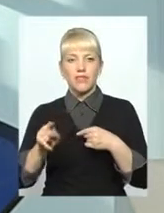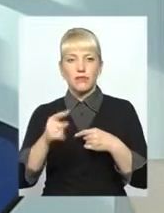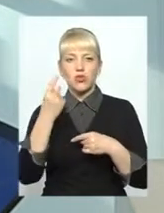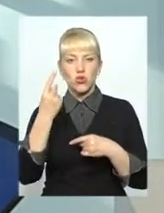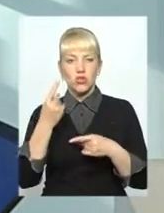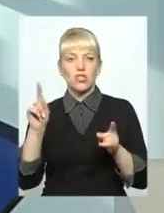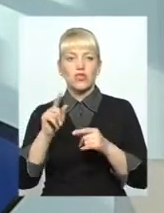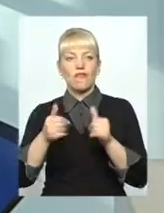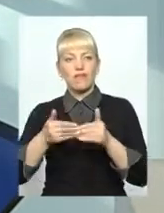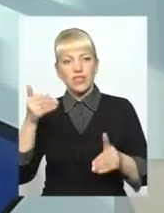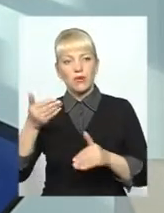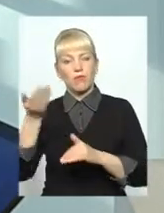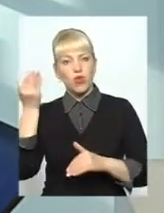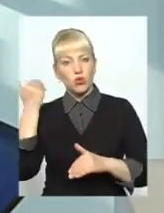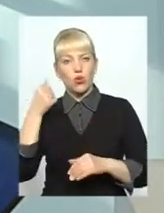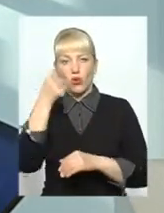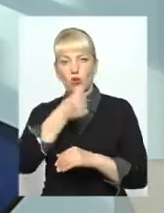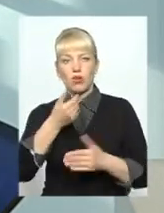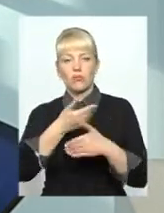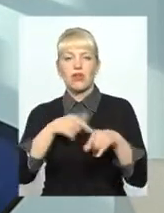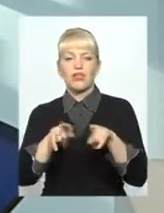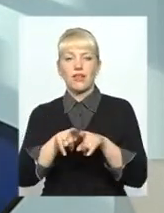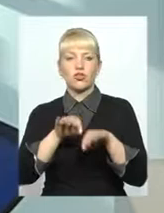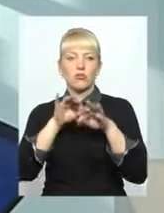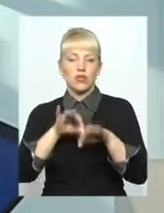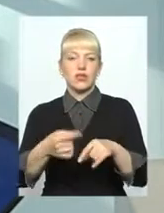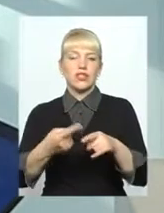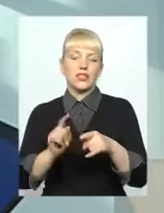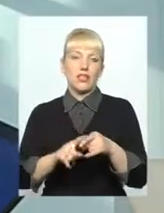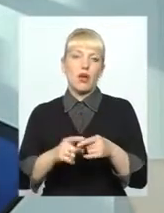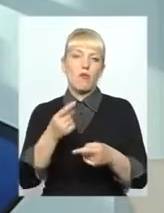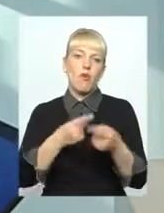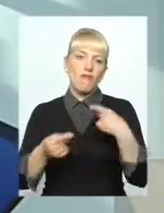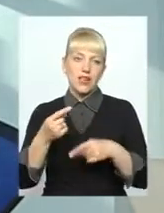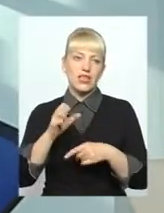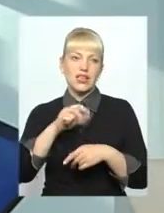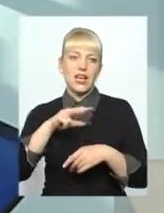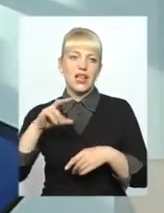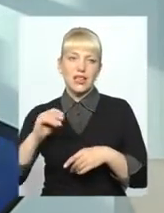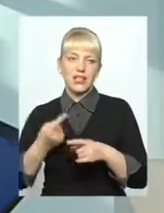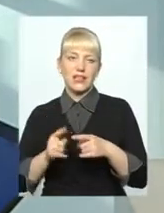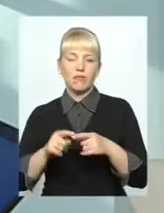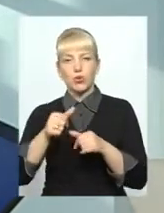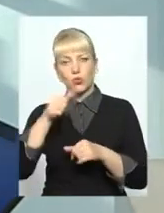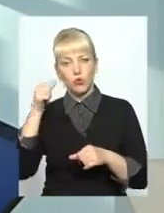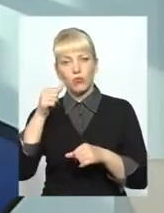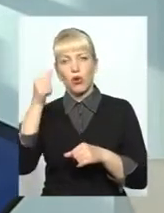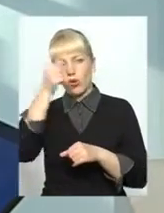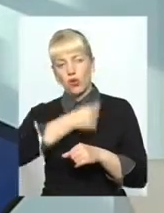В прошлом уроці ми також проводили це повернення, але в минулому році,